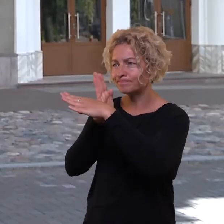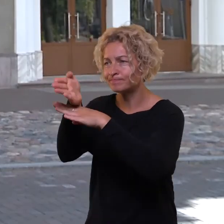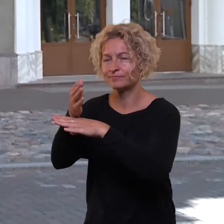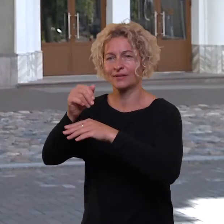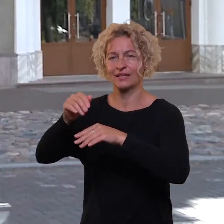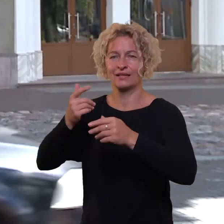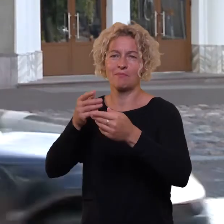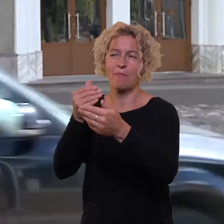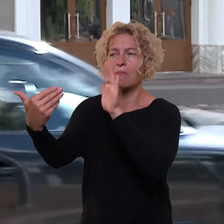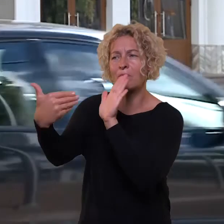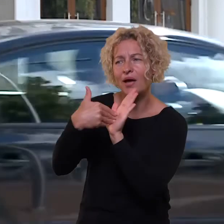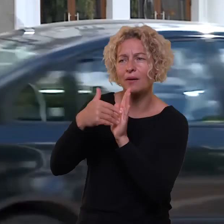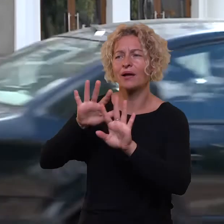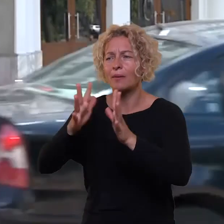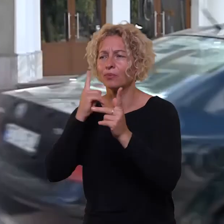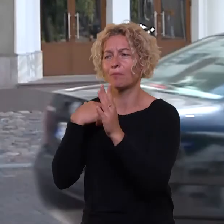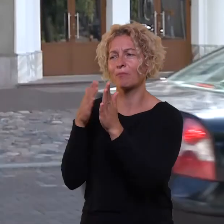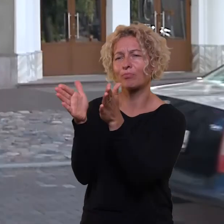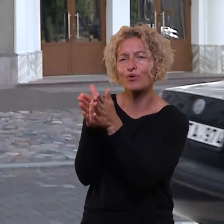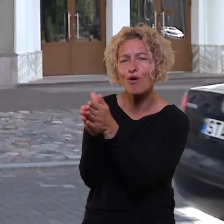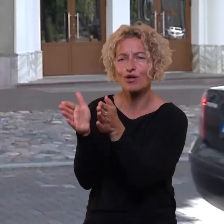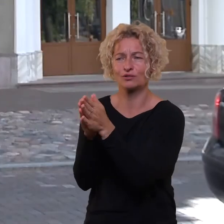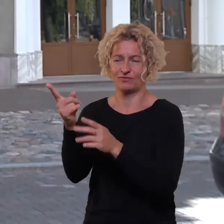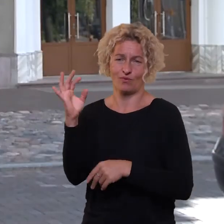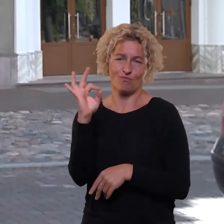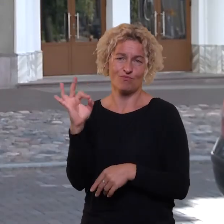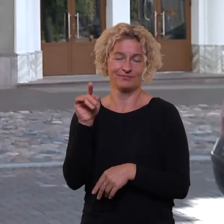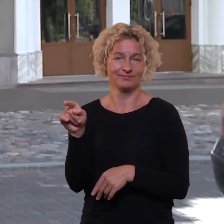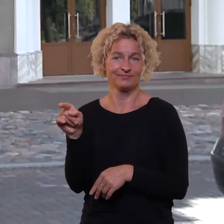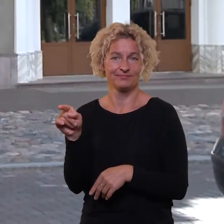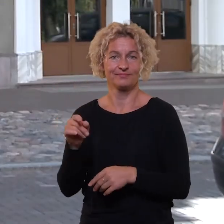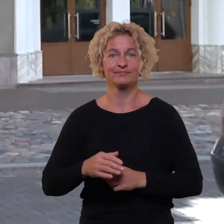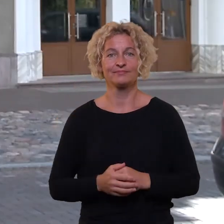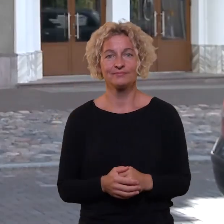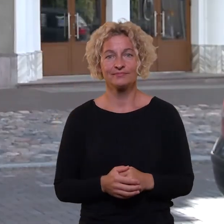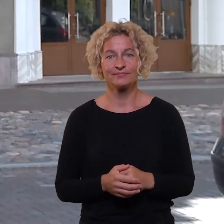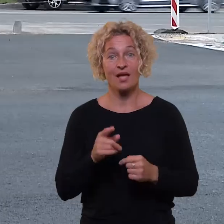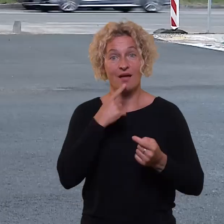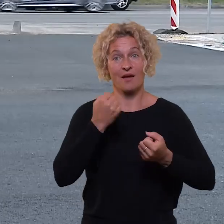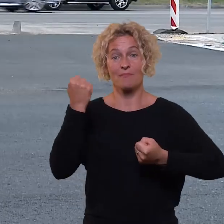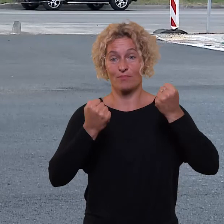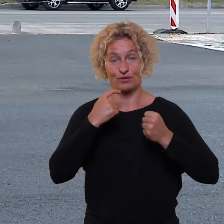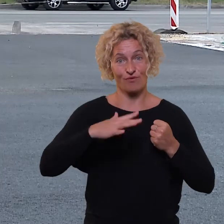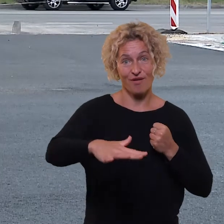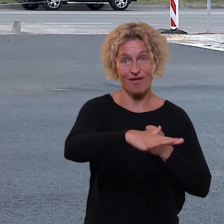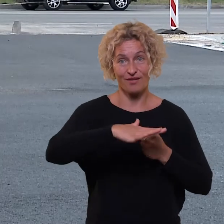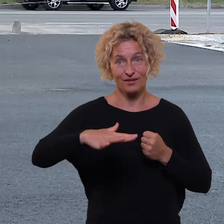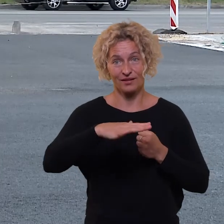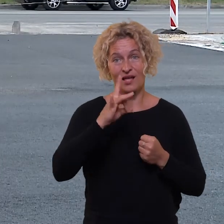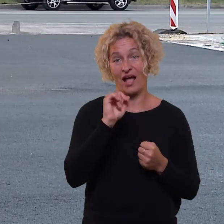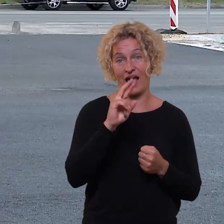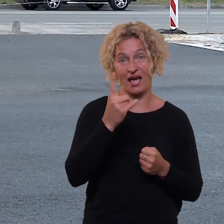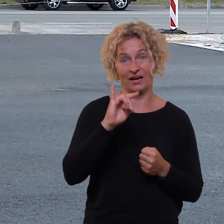savivaldybė turi numačiasi ir tvarka, kaip būtų galima tokias iniciatyvas paremti finansiškai. Automobilių stavėjimo